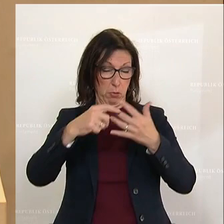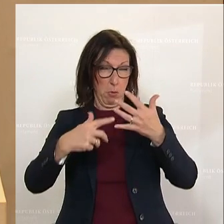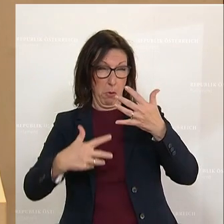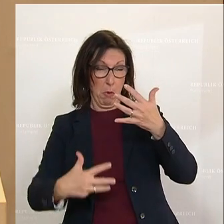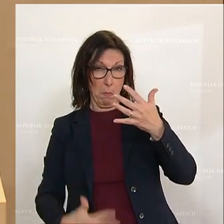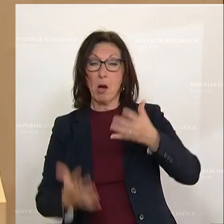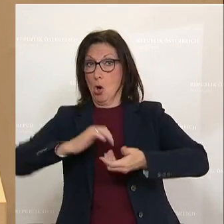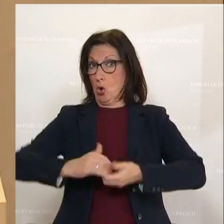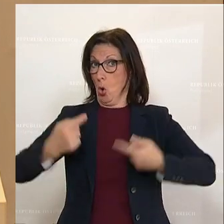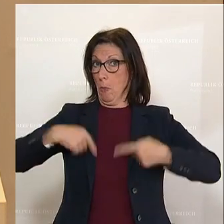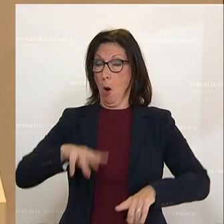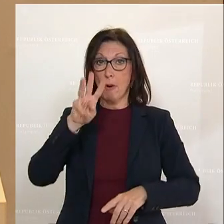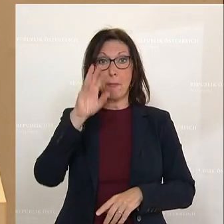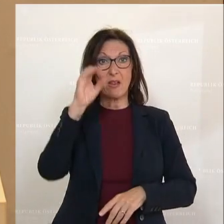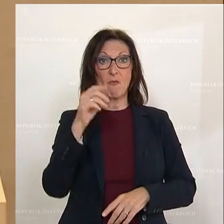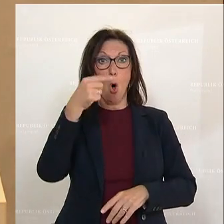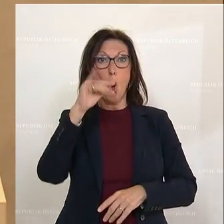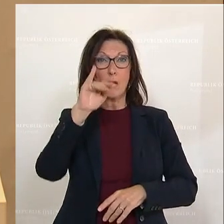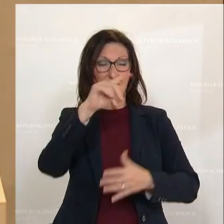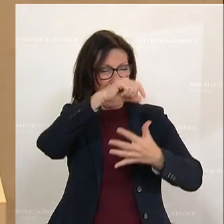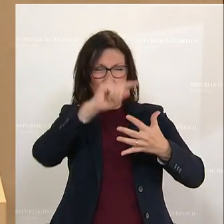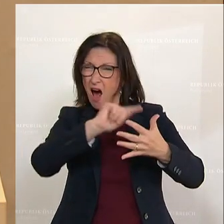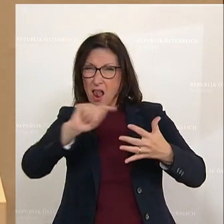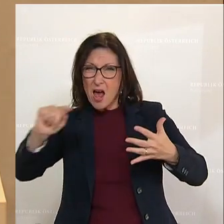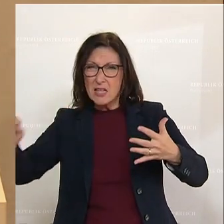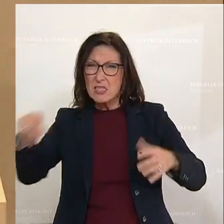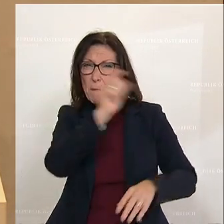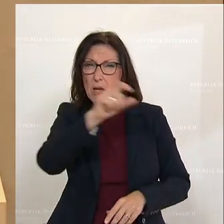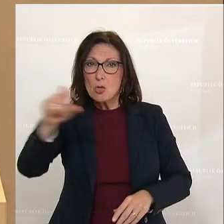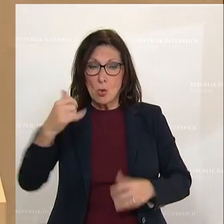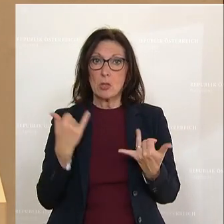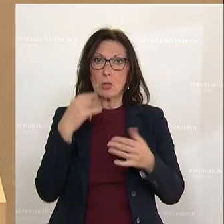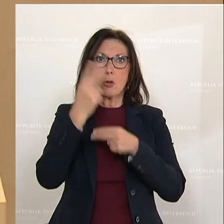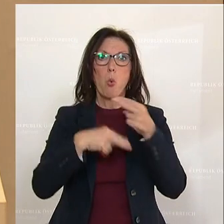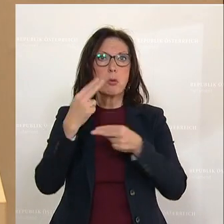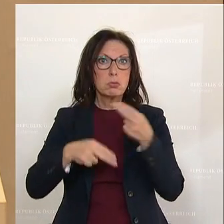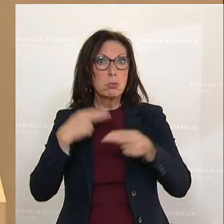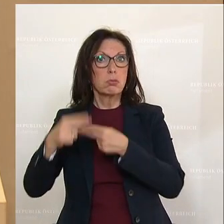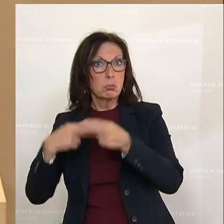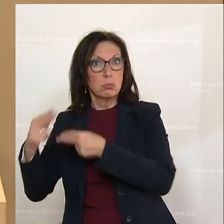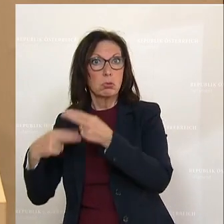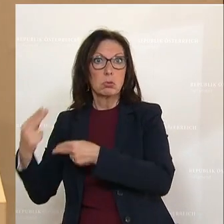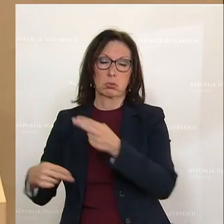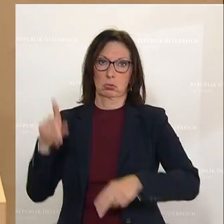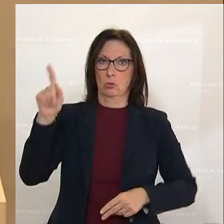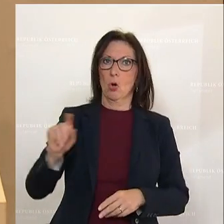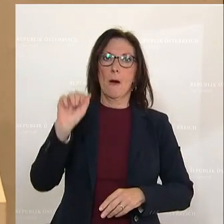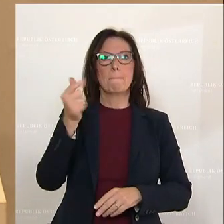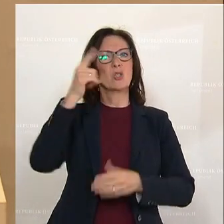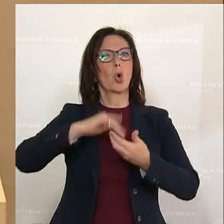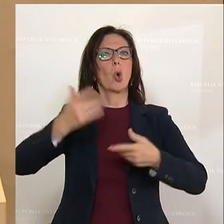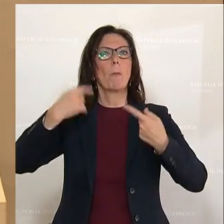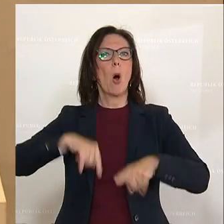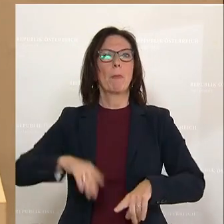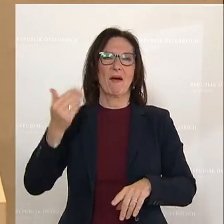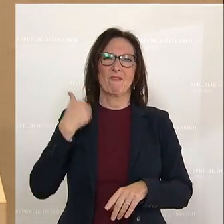eben der Klubobmann Wöginger, da wird ermittelt. Und weil ja besonders der Herr Klubobmann Wöginger vom Abgeordneten Stocker hier verteidigt wurde, ich